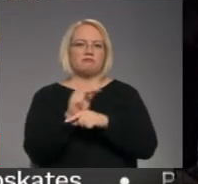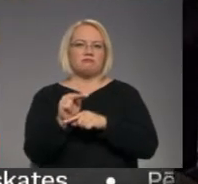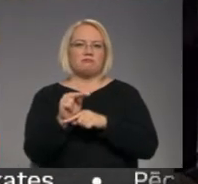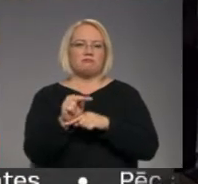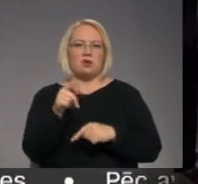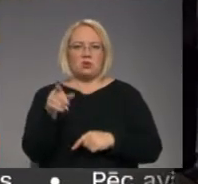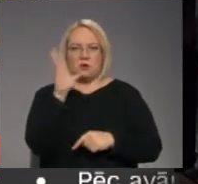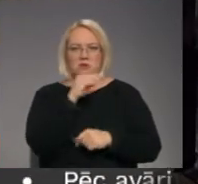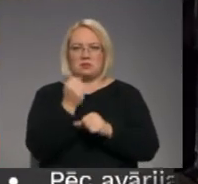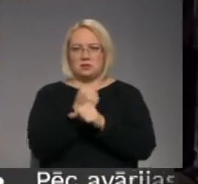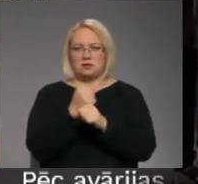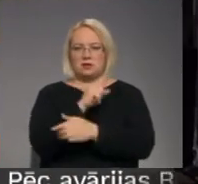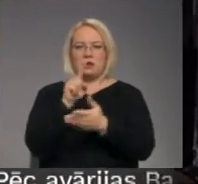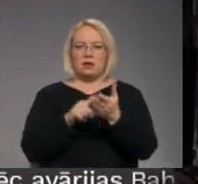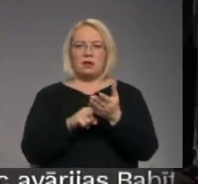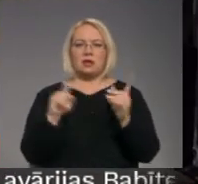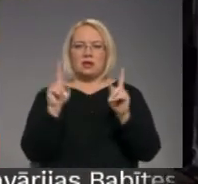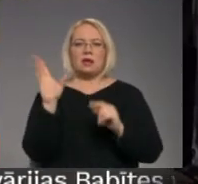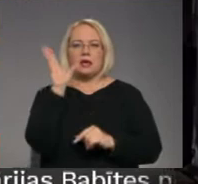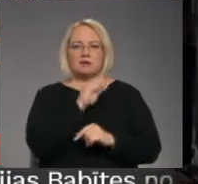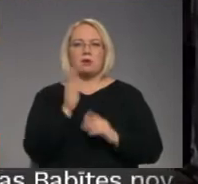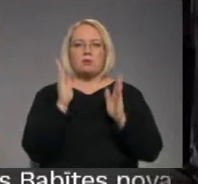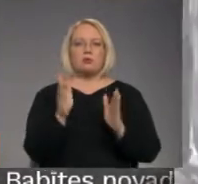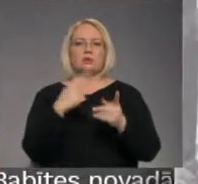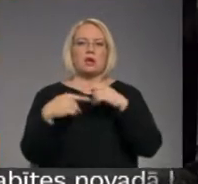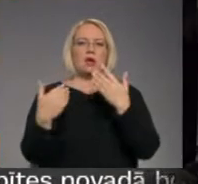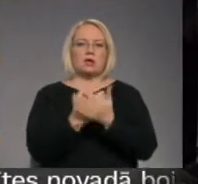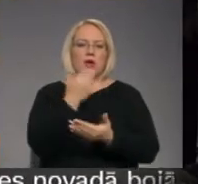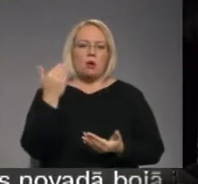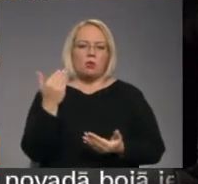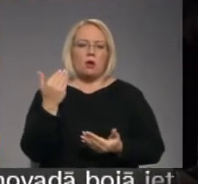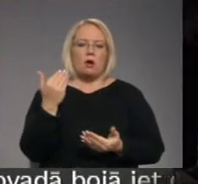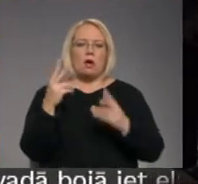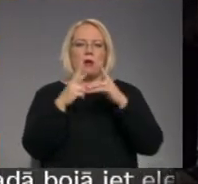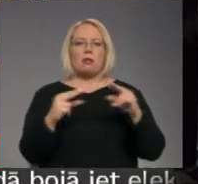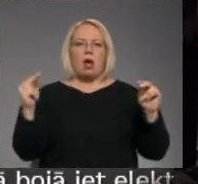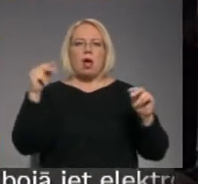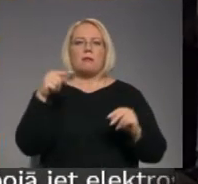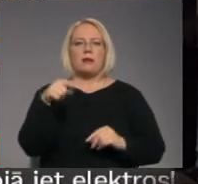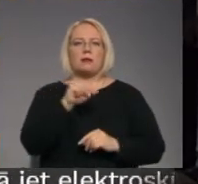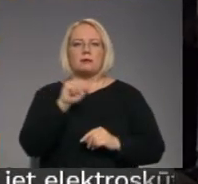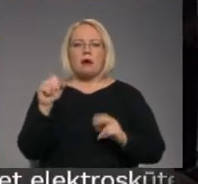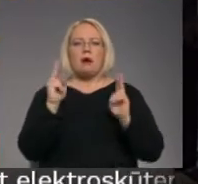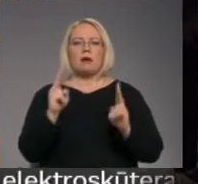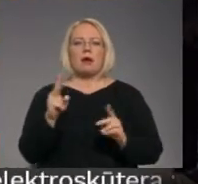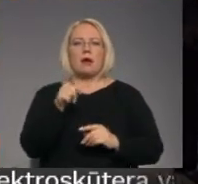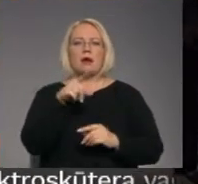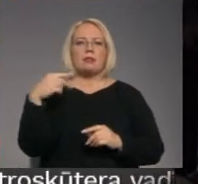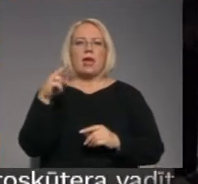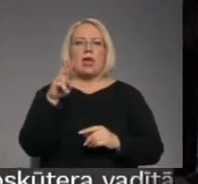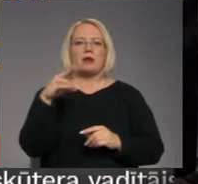iespējams par izdarīt? Nu, ir iespējams, būs jāatjauno. Jā, nu laimi tā, ka mums ir tērvecs no